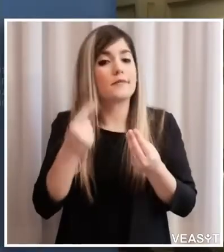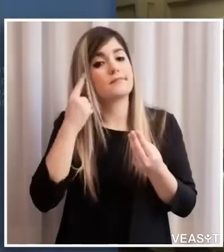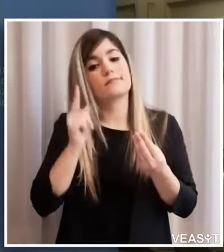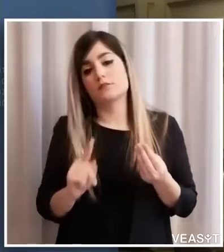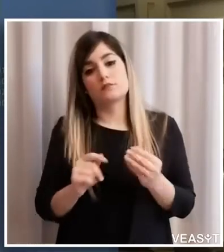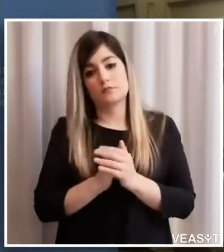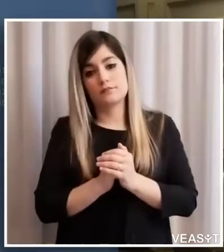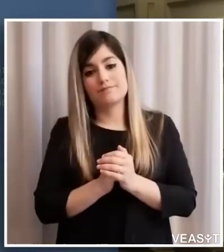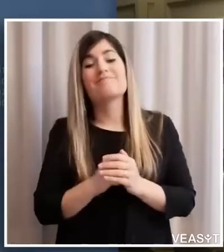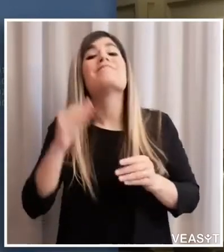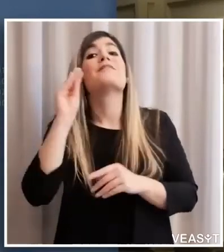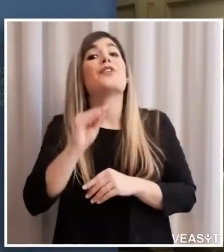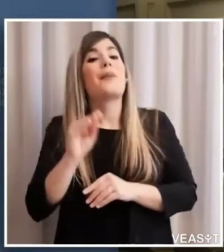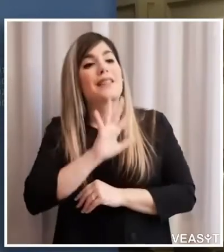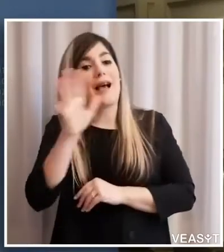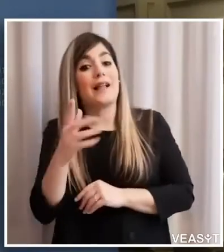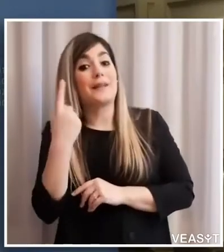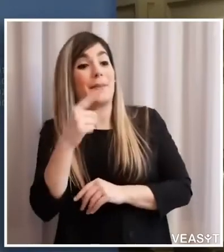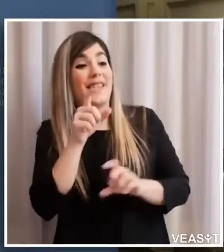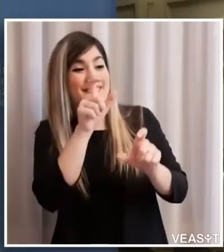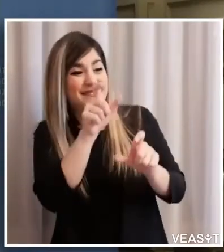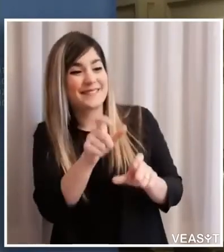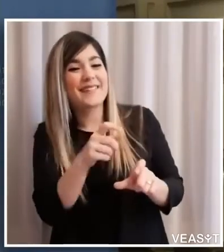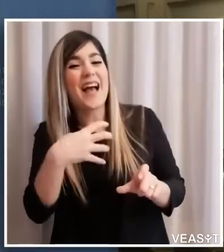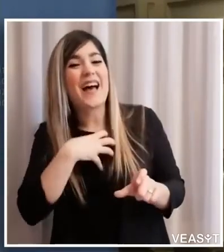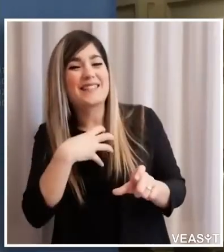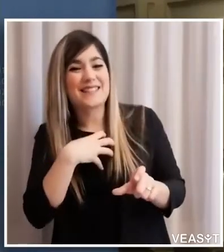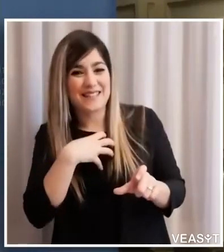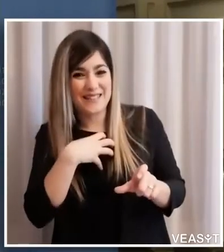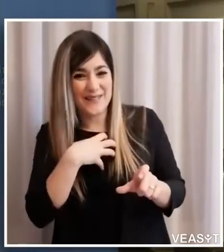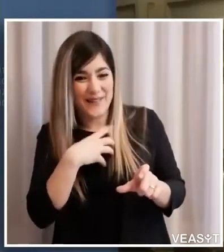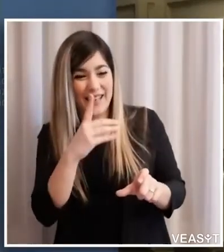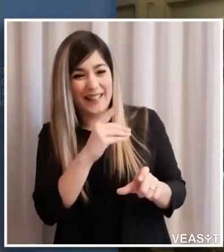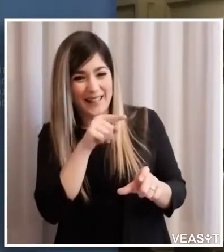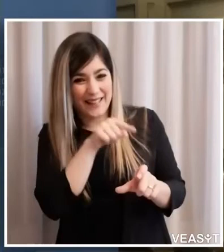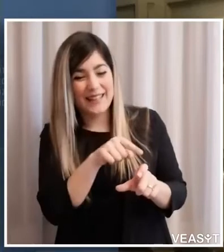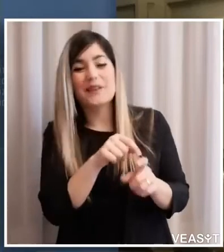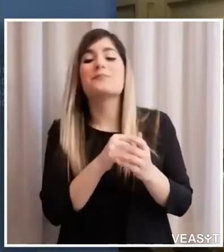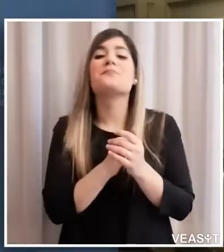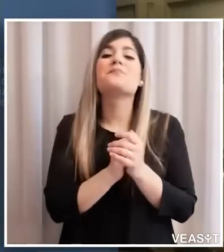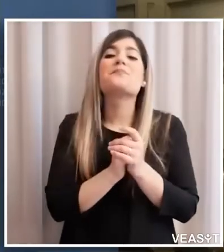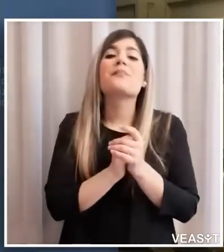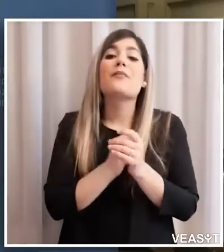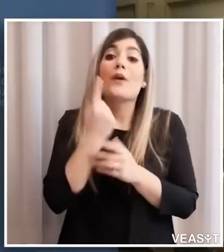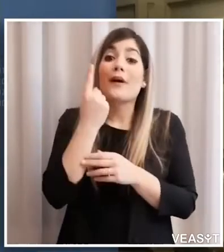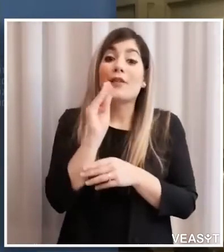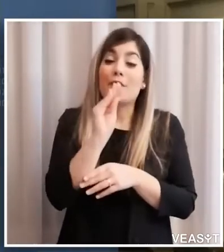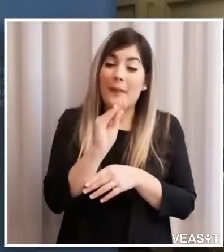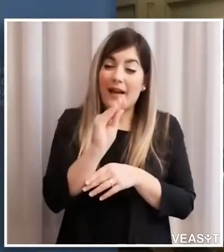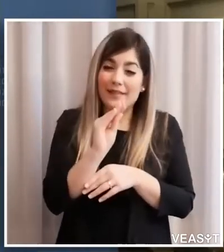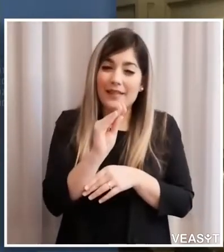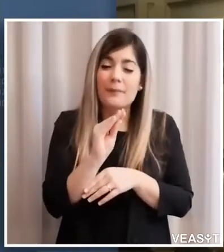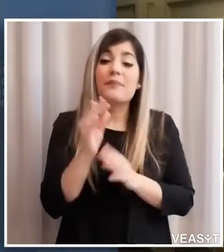alle politiche sociali Valtro Deg una chiede se è possibile pubblicare i dati sulle infezioni